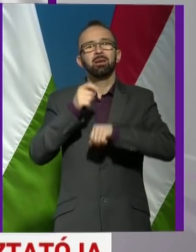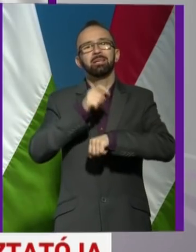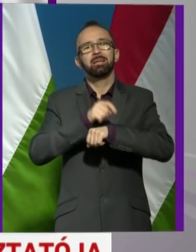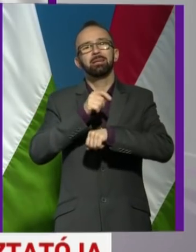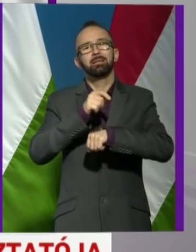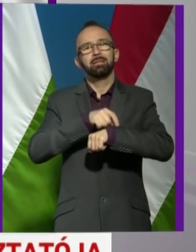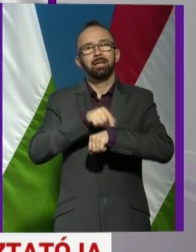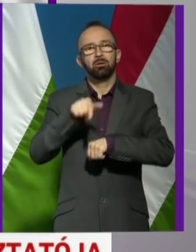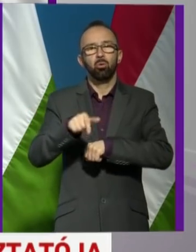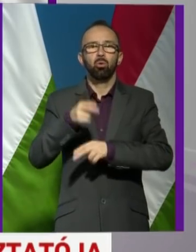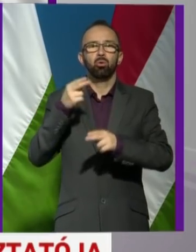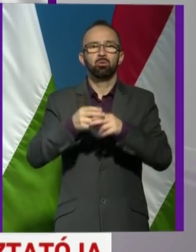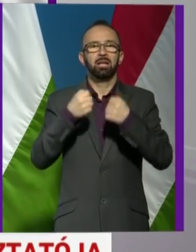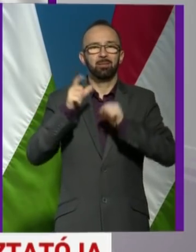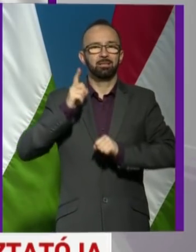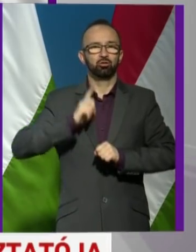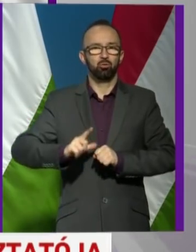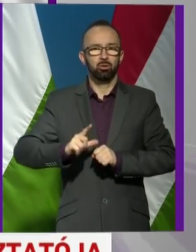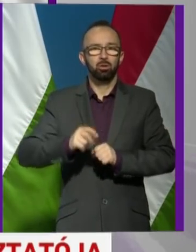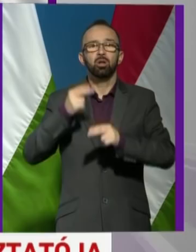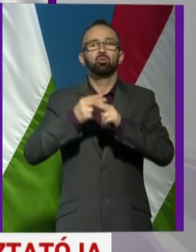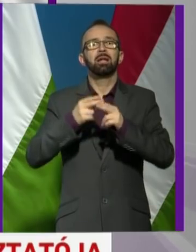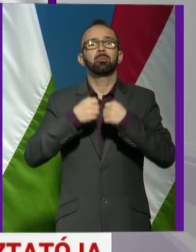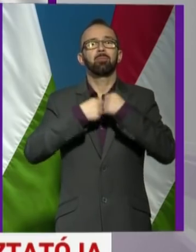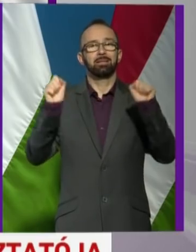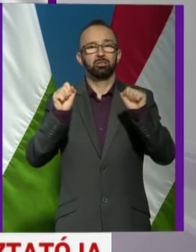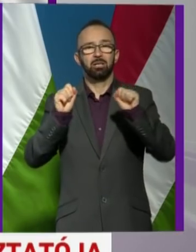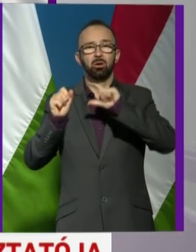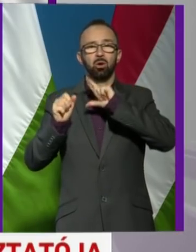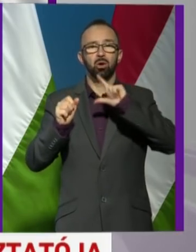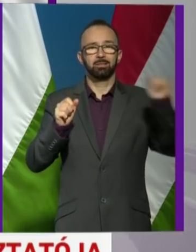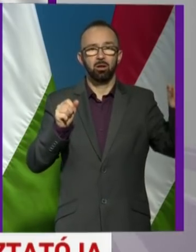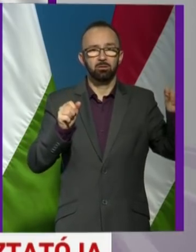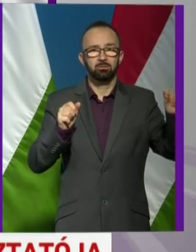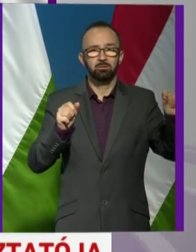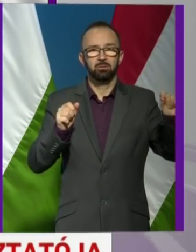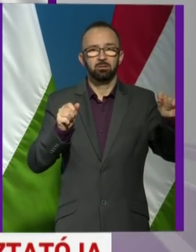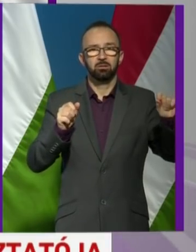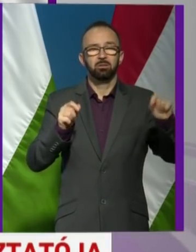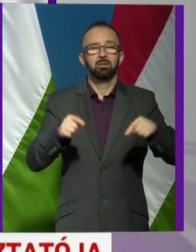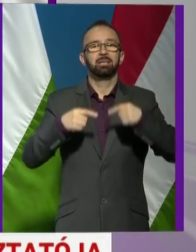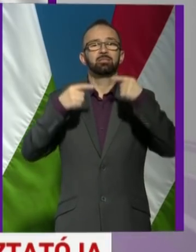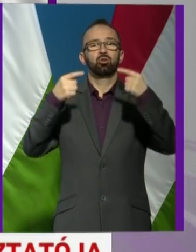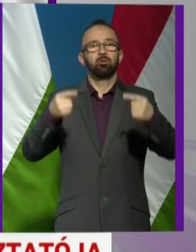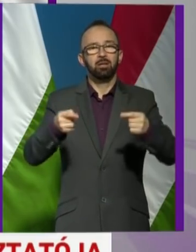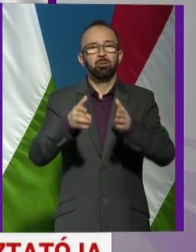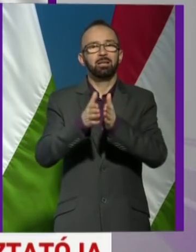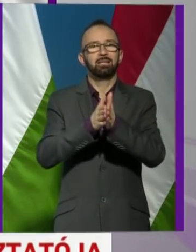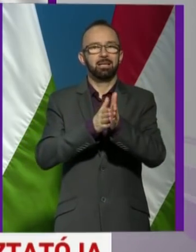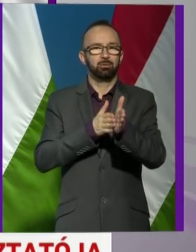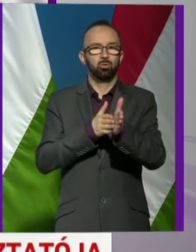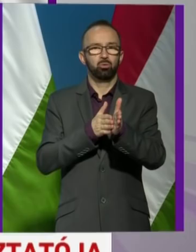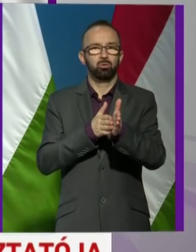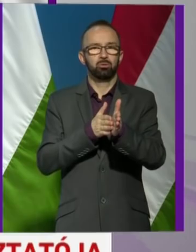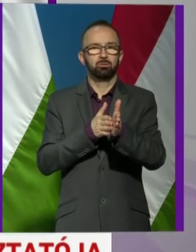ő tünetmentes eljött ki onnan. Tehát tünetmentes eljött ki onnan. Ezt követően kezdődött